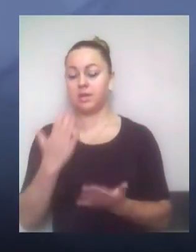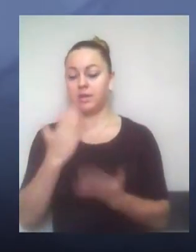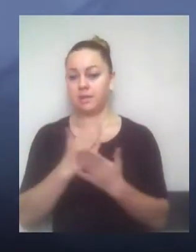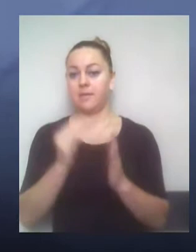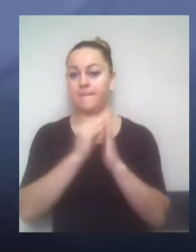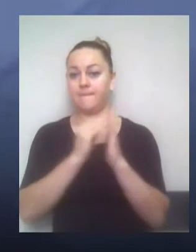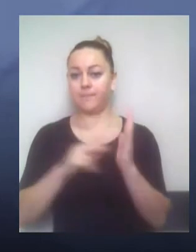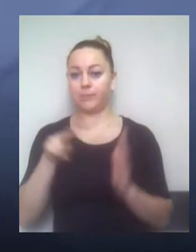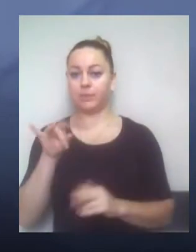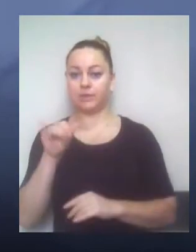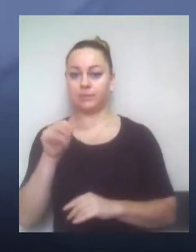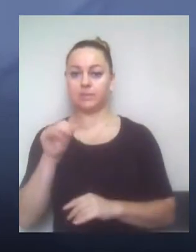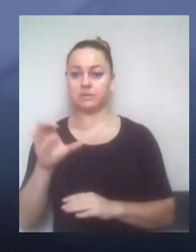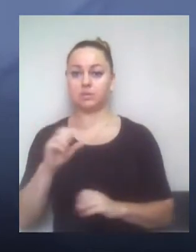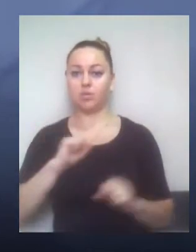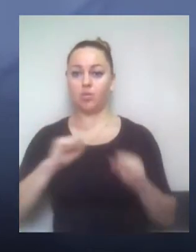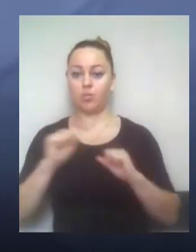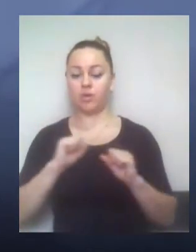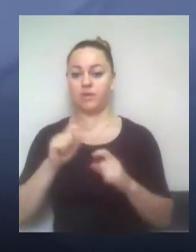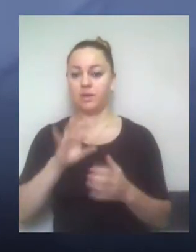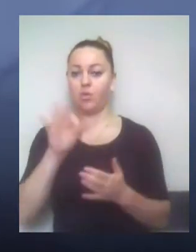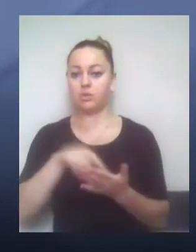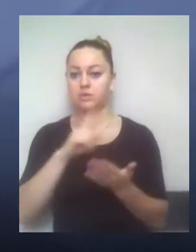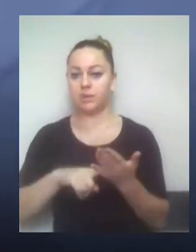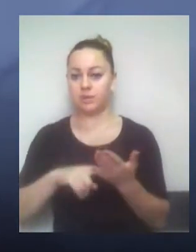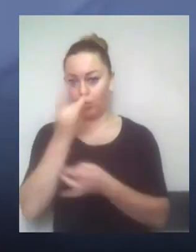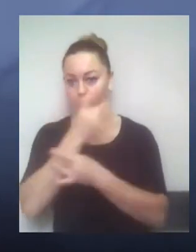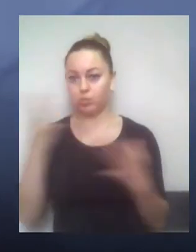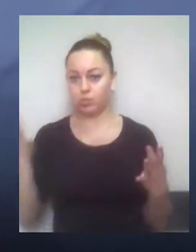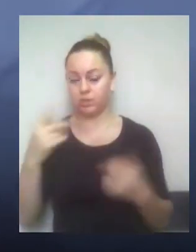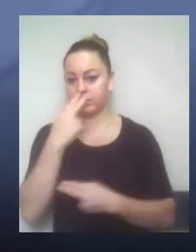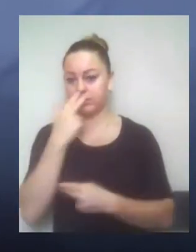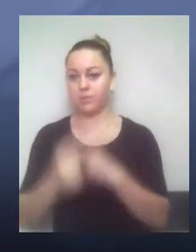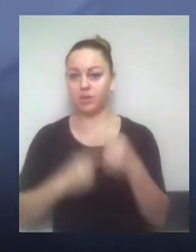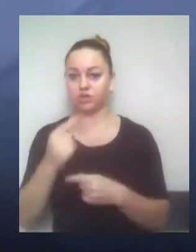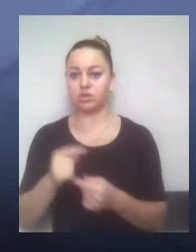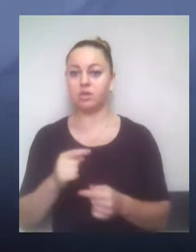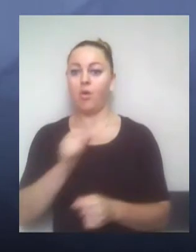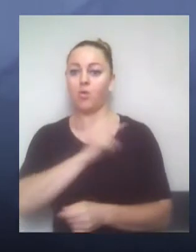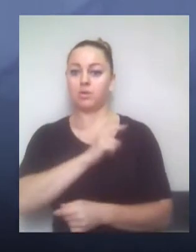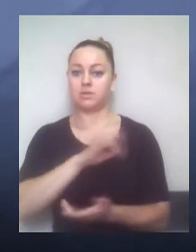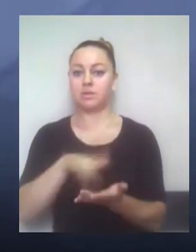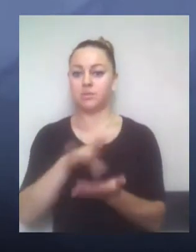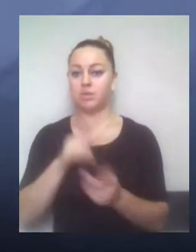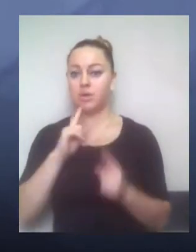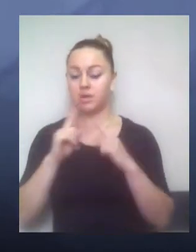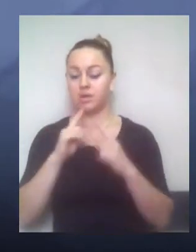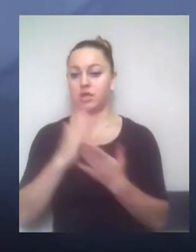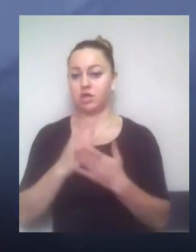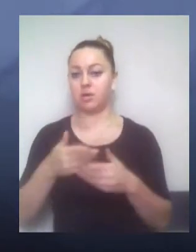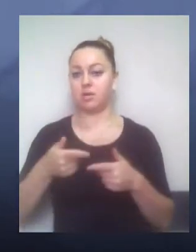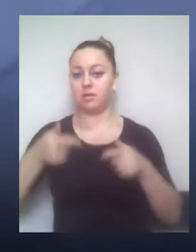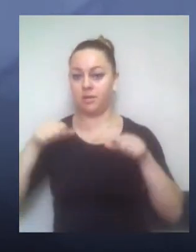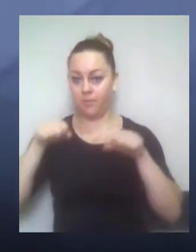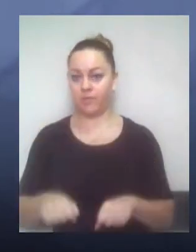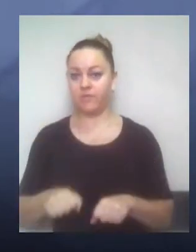были выданы управлением с питанием охороны объектов культурного спадщины Одесской области и наразе они являются чинными. Звертаем внимание, что они не